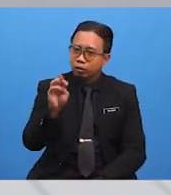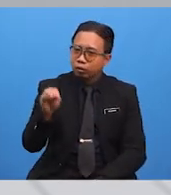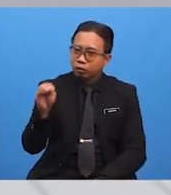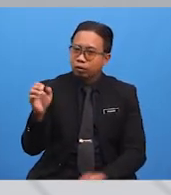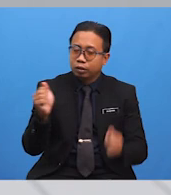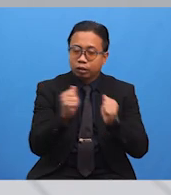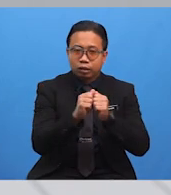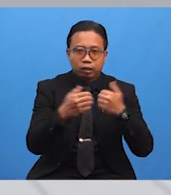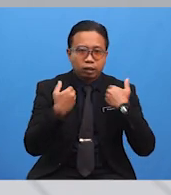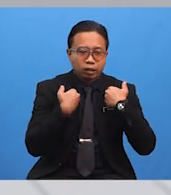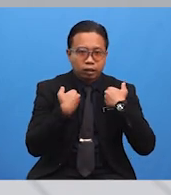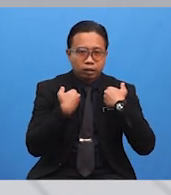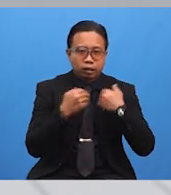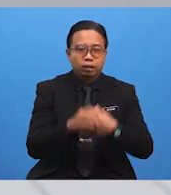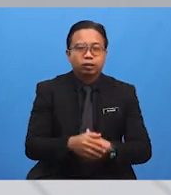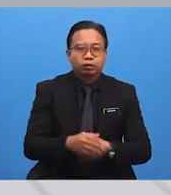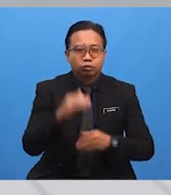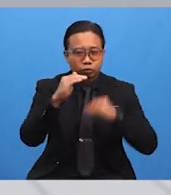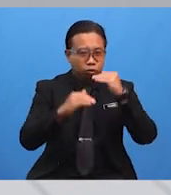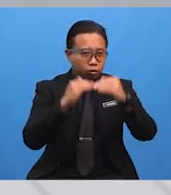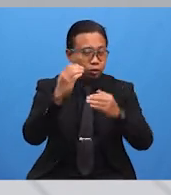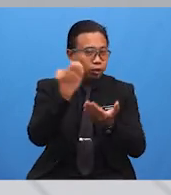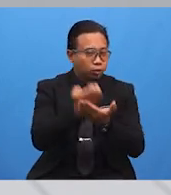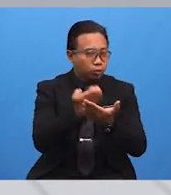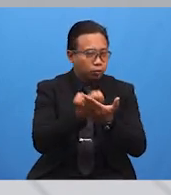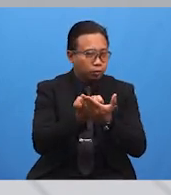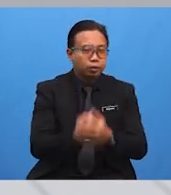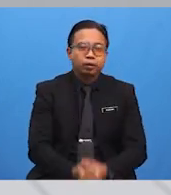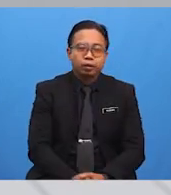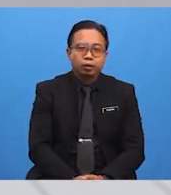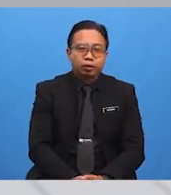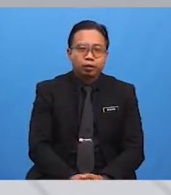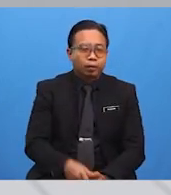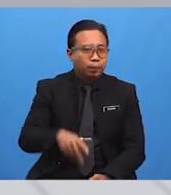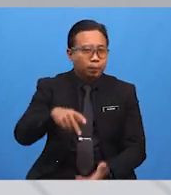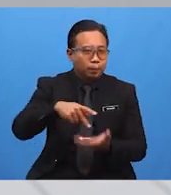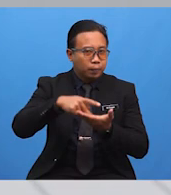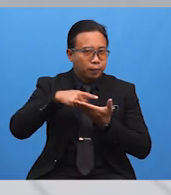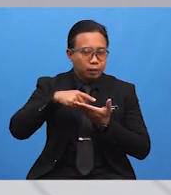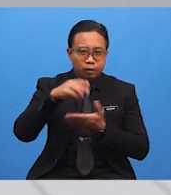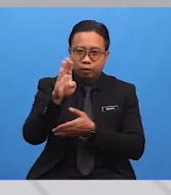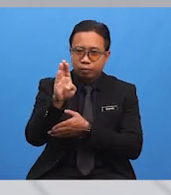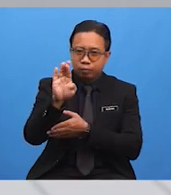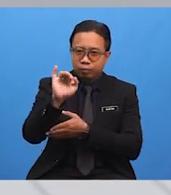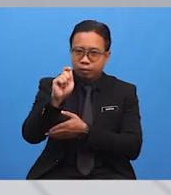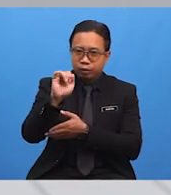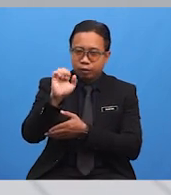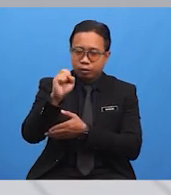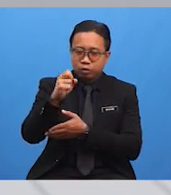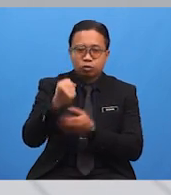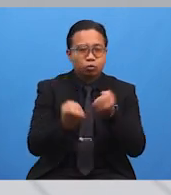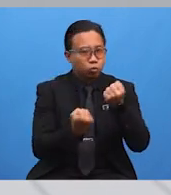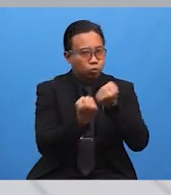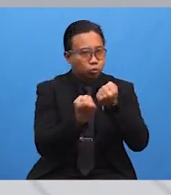dengan adanya kepesatan kegiatan ekonomi, pihak British dapat mengukurkan pentadbirannya.